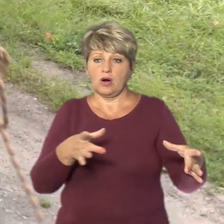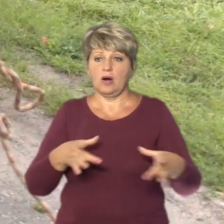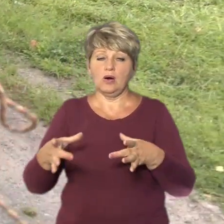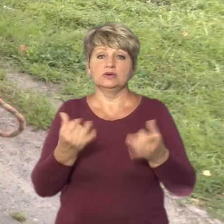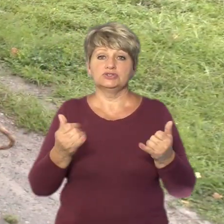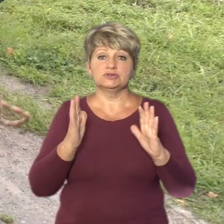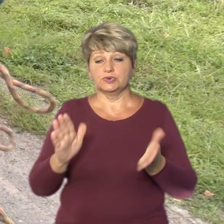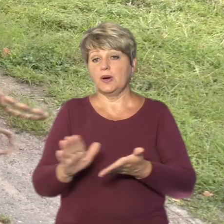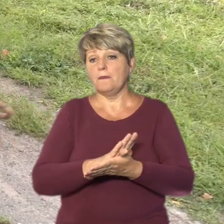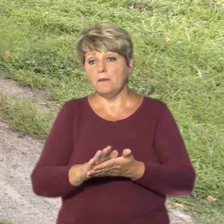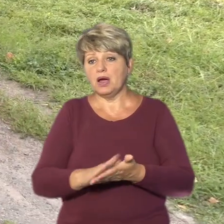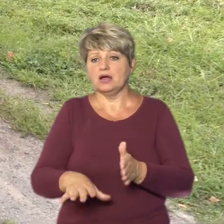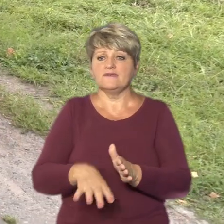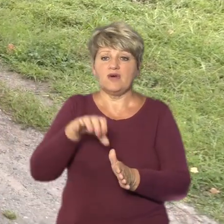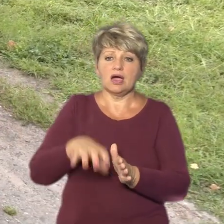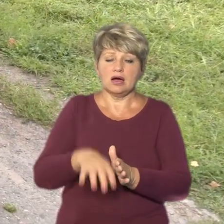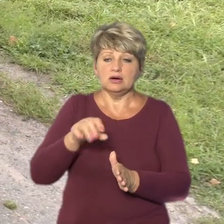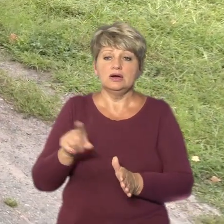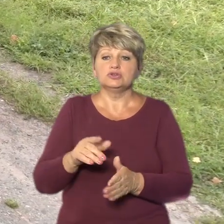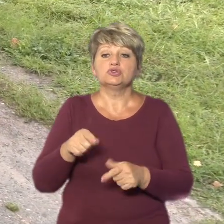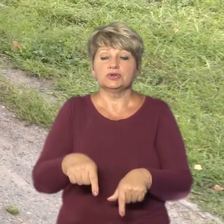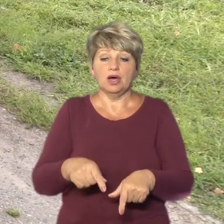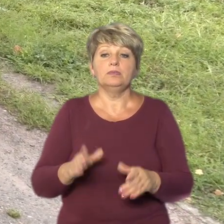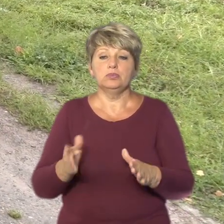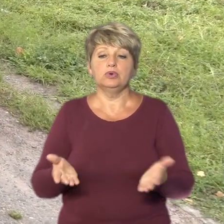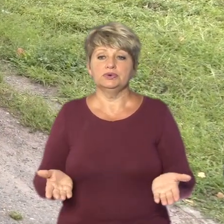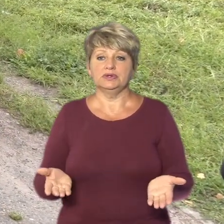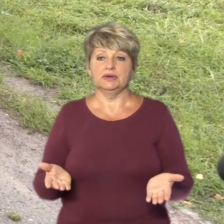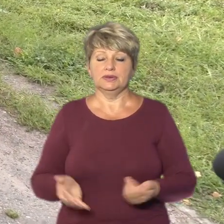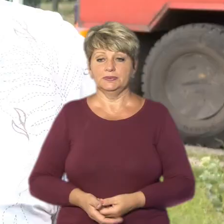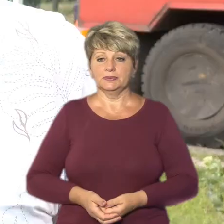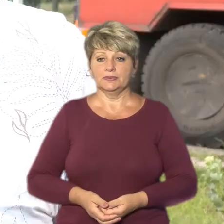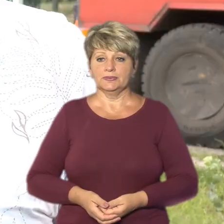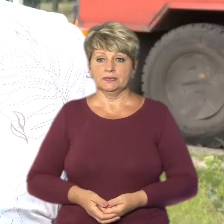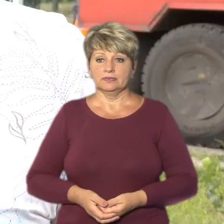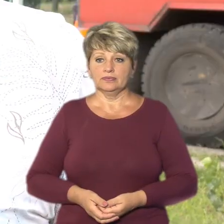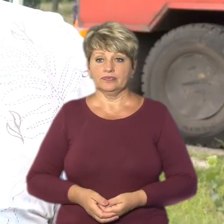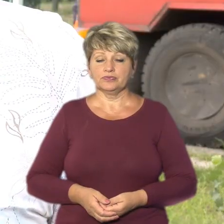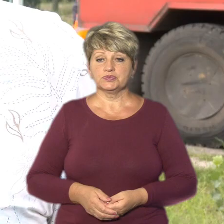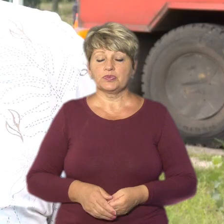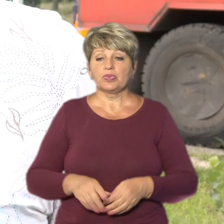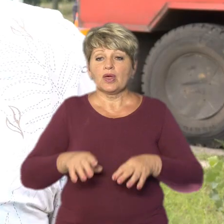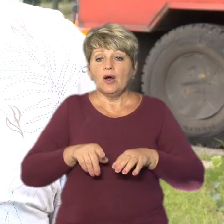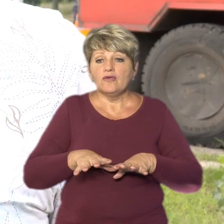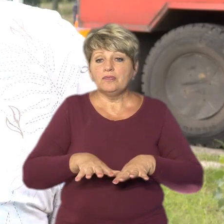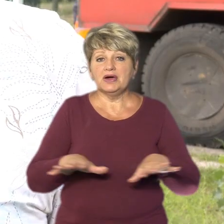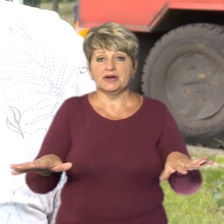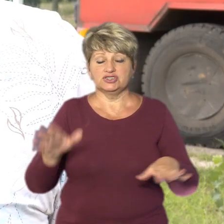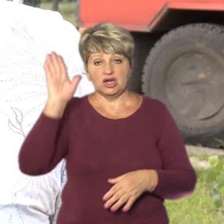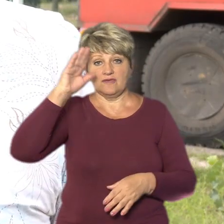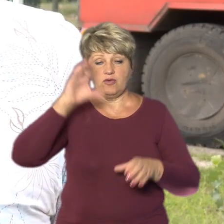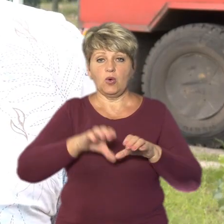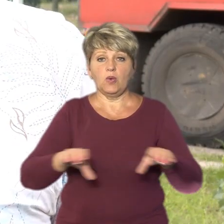відкачувати те, що буде із каналізації. В мережах водовідведення дуже